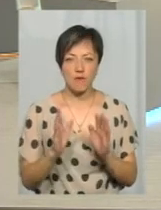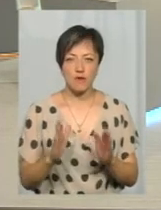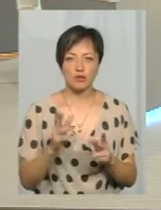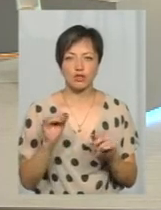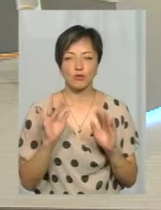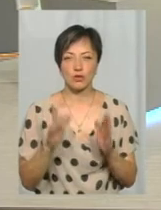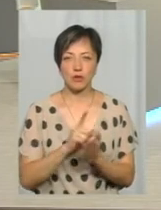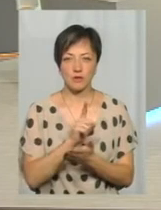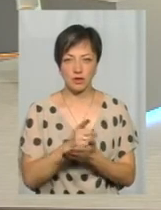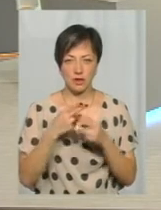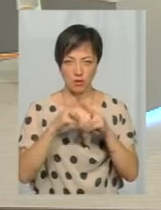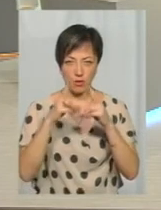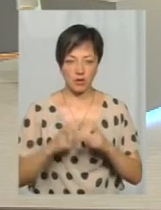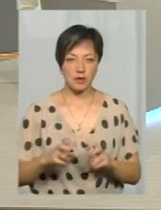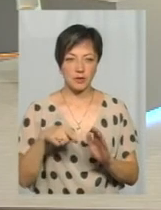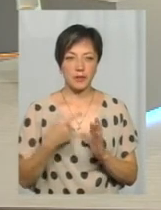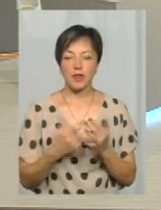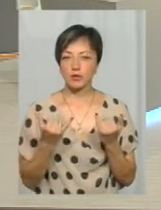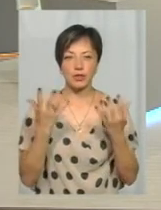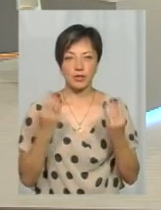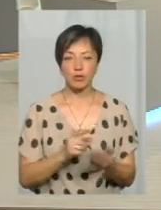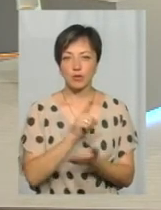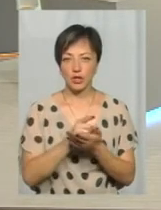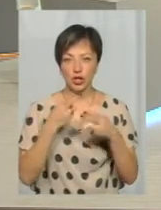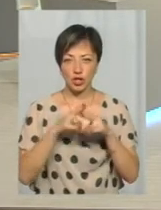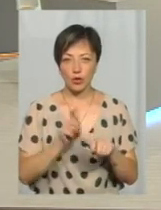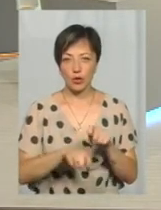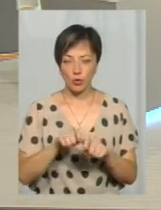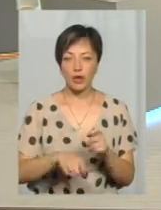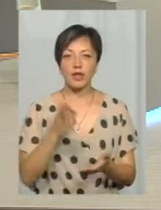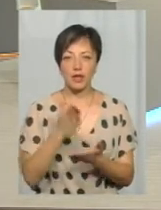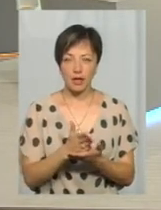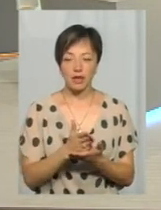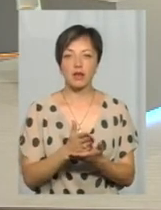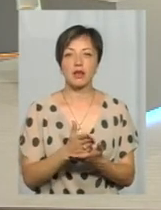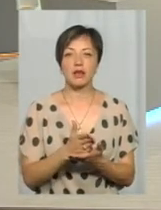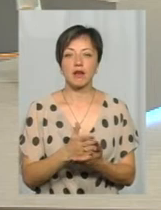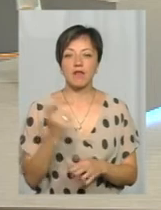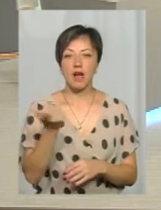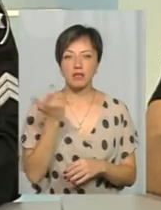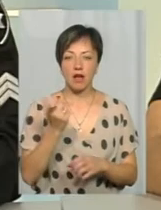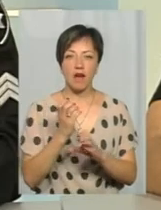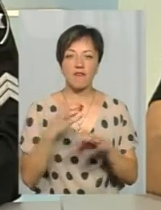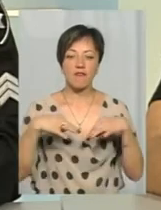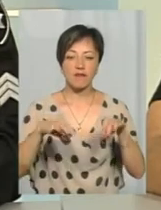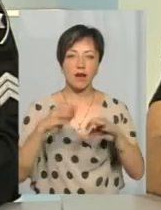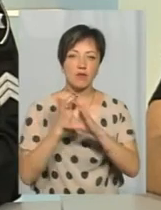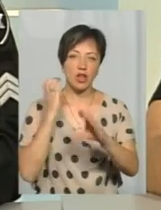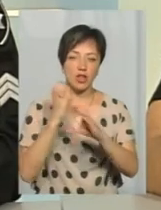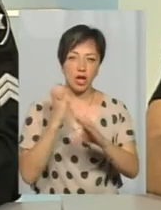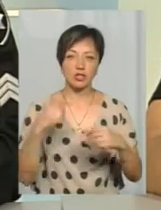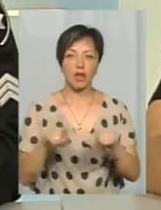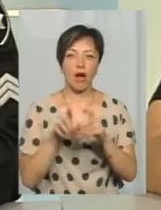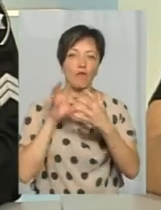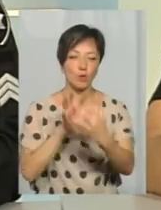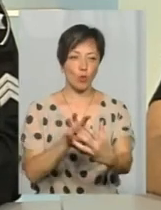Все, дякую. На сьогоднішній обов'язковий технічний контроль існує, його проходять власники вантажних транспортних засобів, також